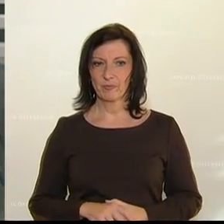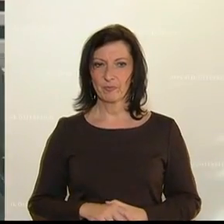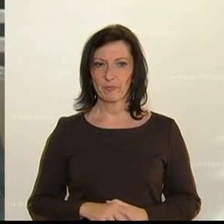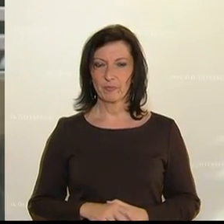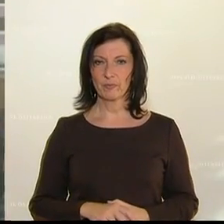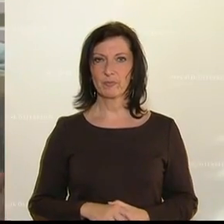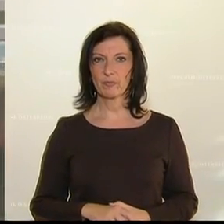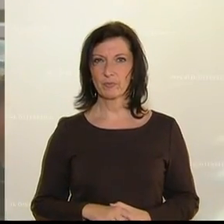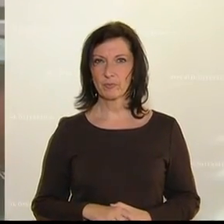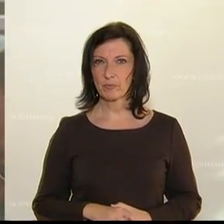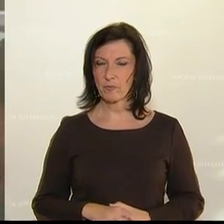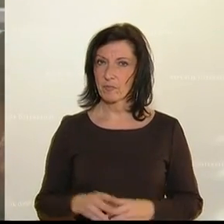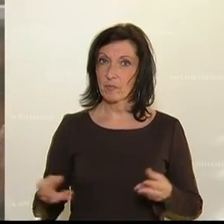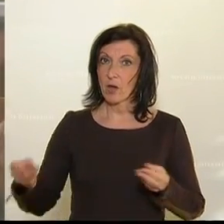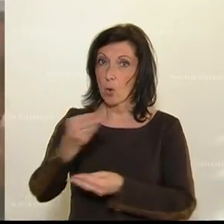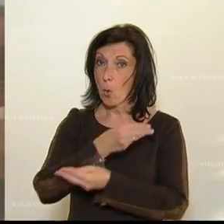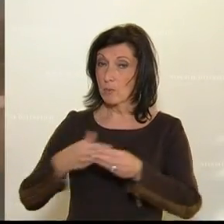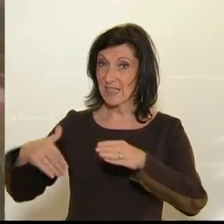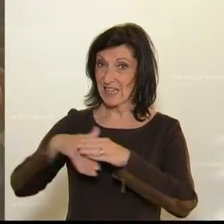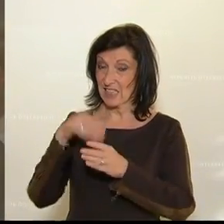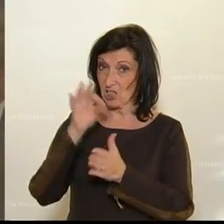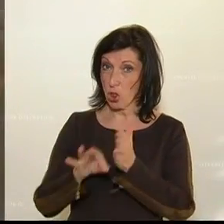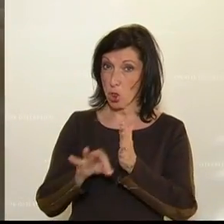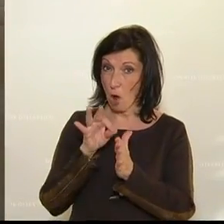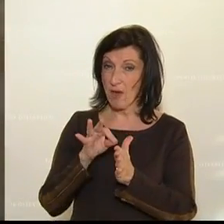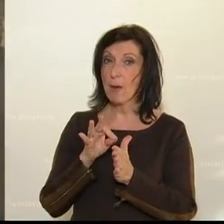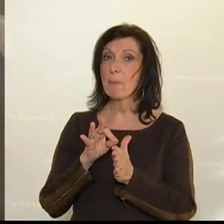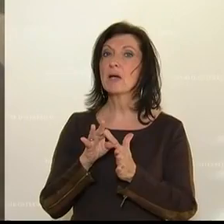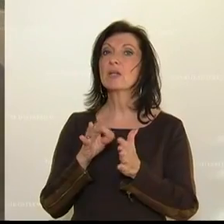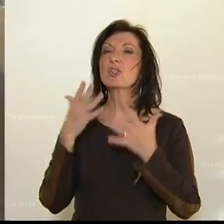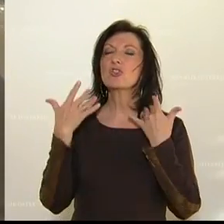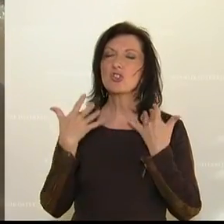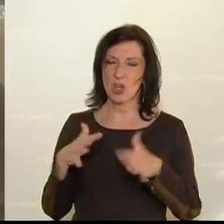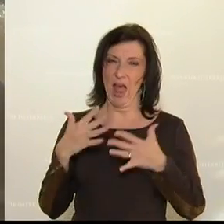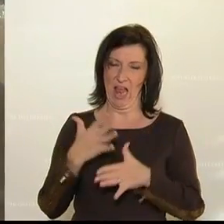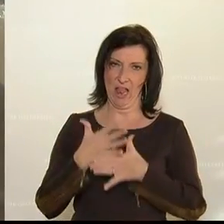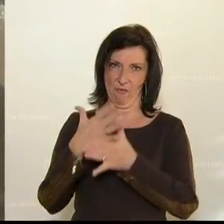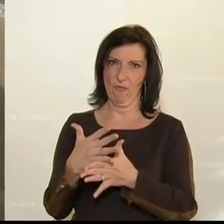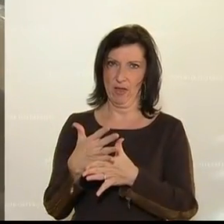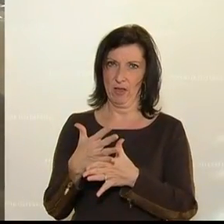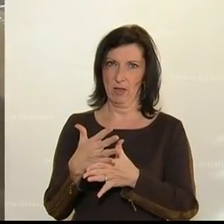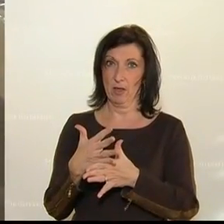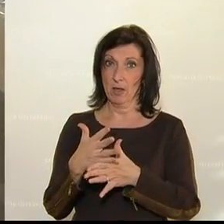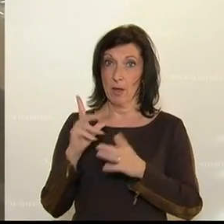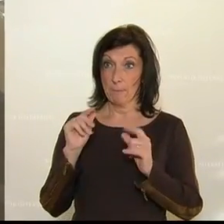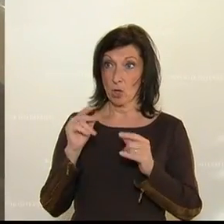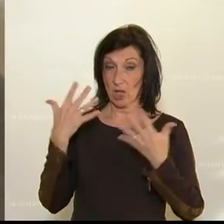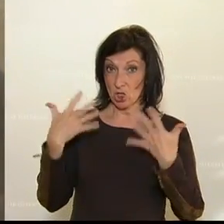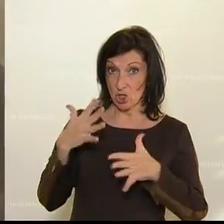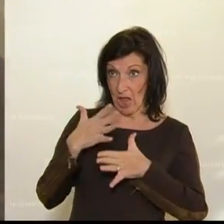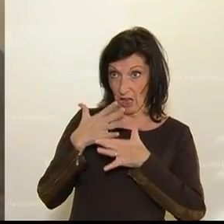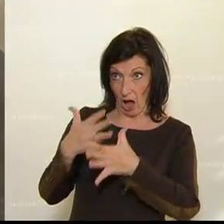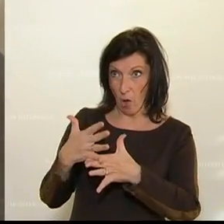Der Umsatzersatz im November hilft schnell und damit, wer schnell hilft, hilft doppelt.